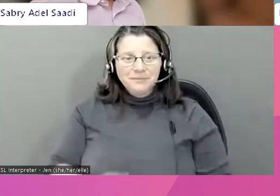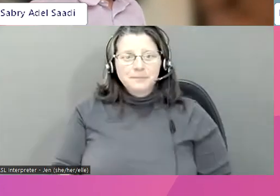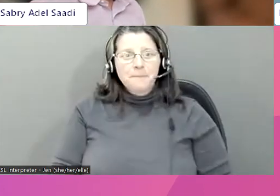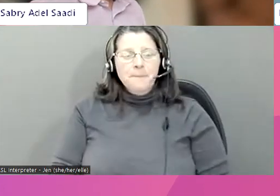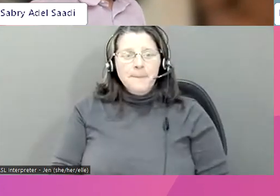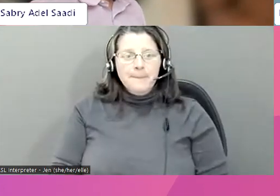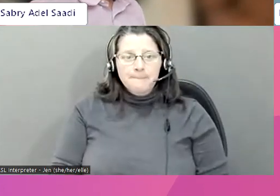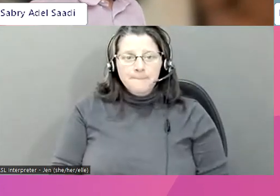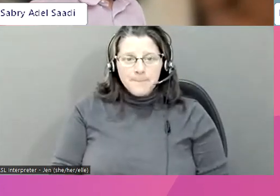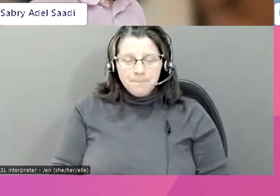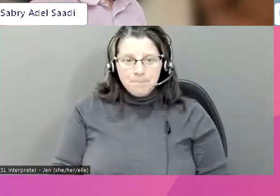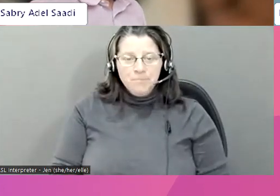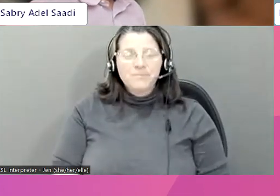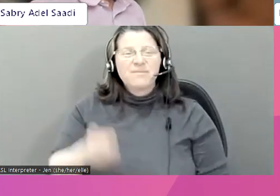-ci.